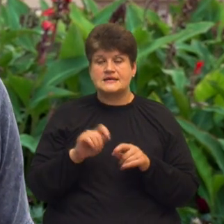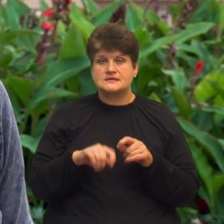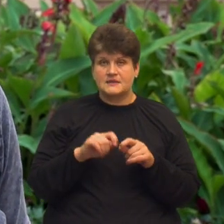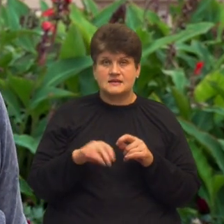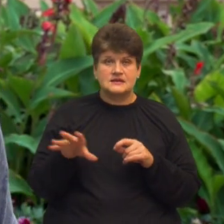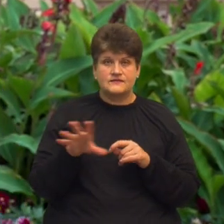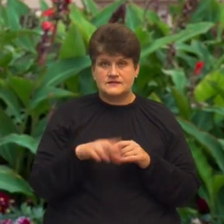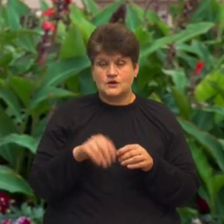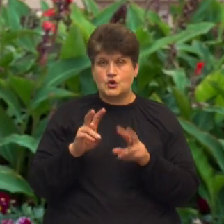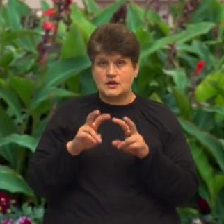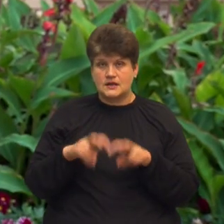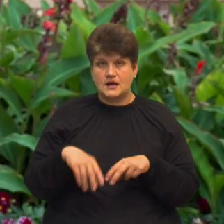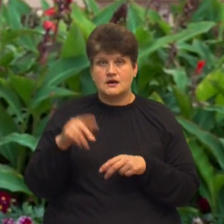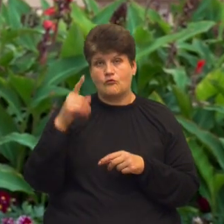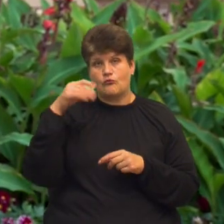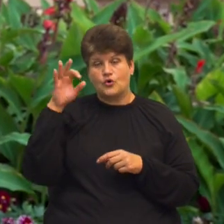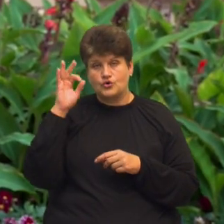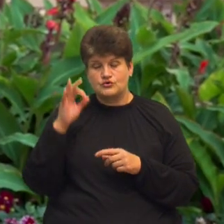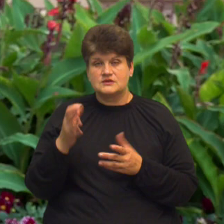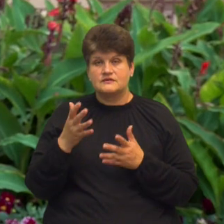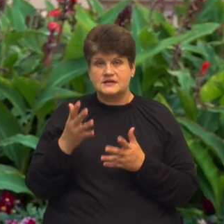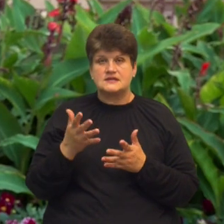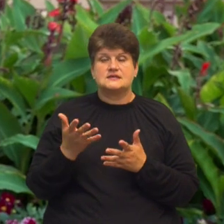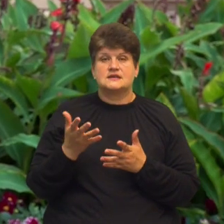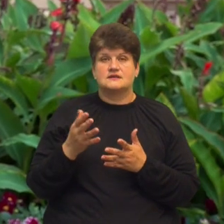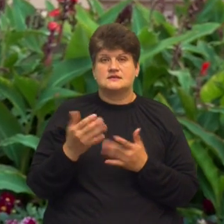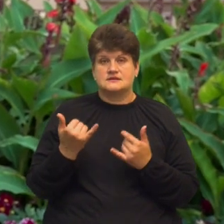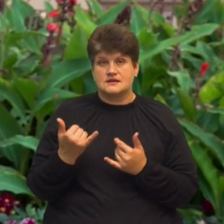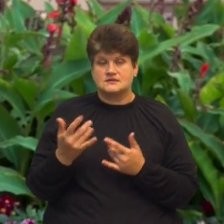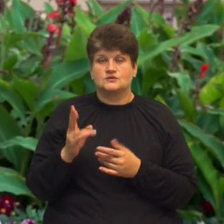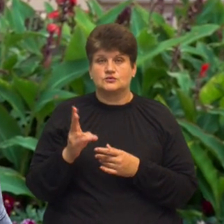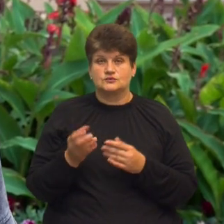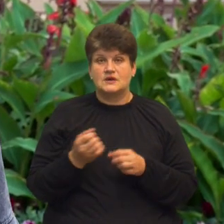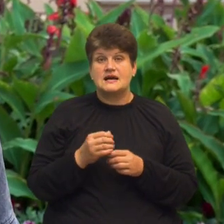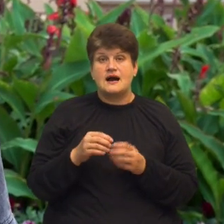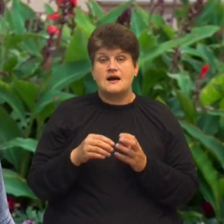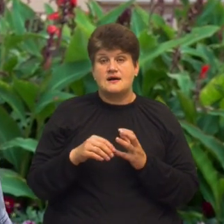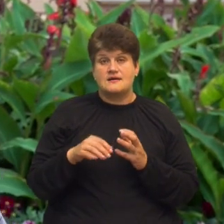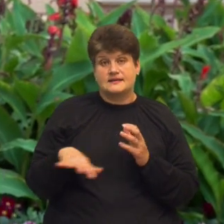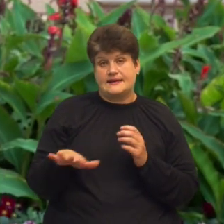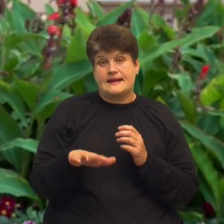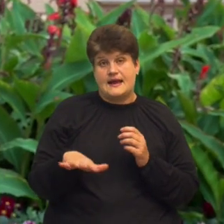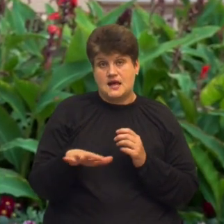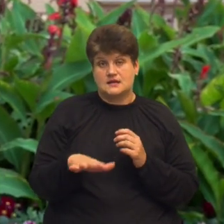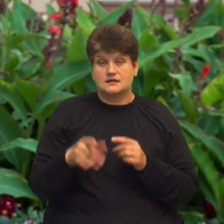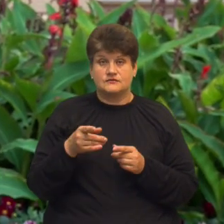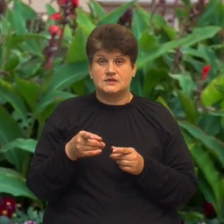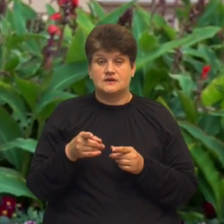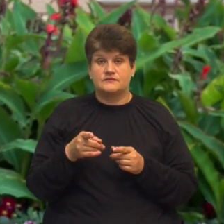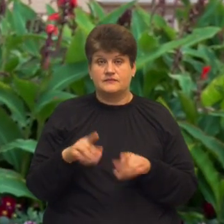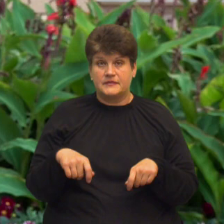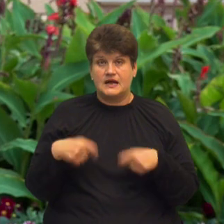розгляді поліції для встановлення винних в зрізанні даних зелених насаджень. Щодо самої зеленої ділянки, то зелена ділянка вона передана на